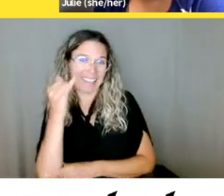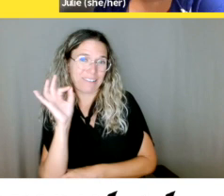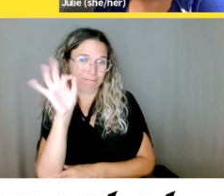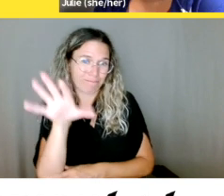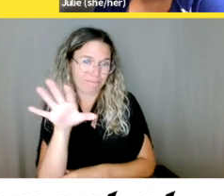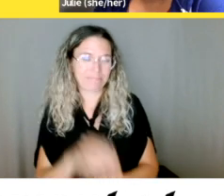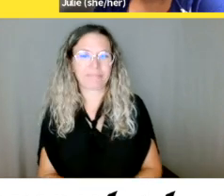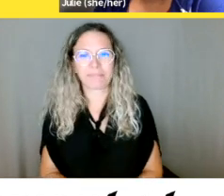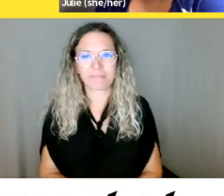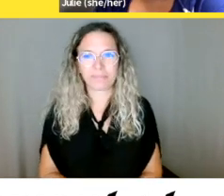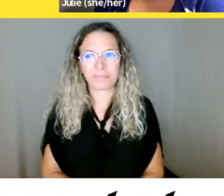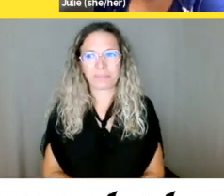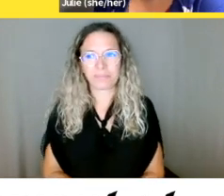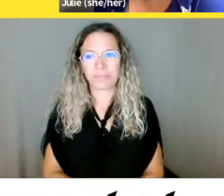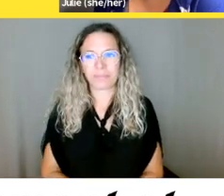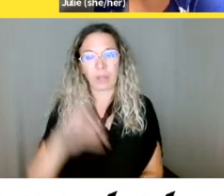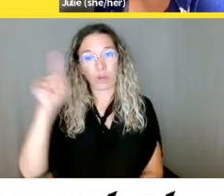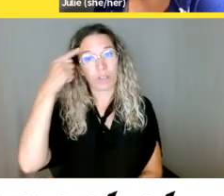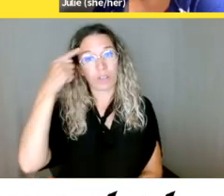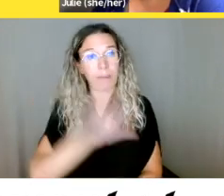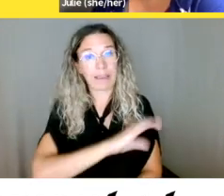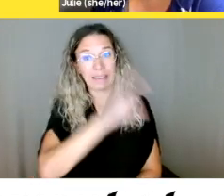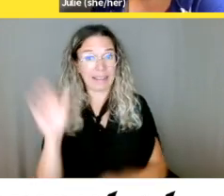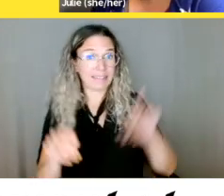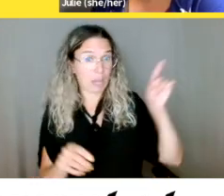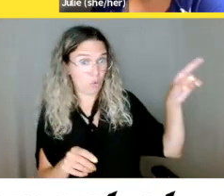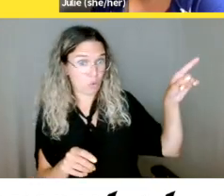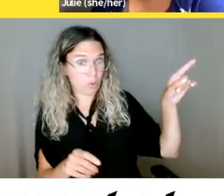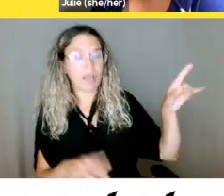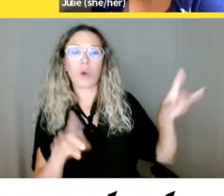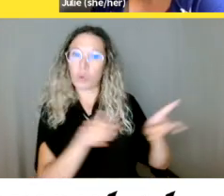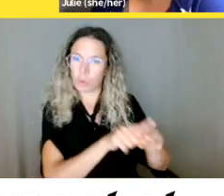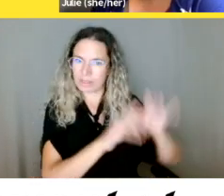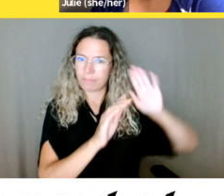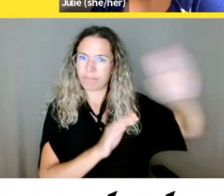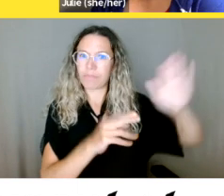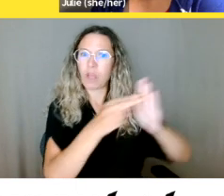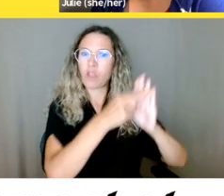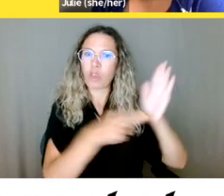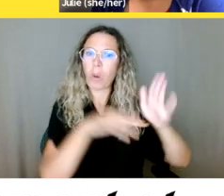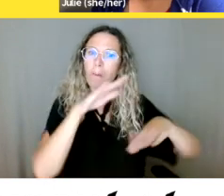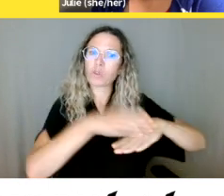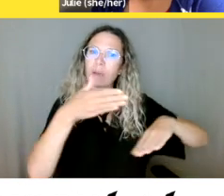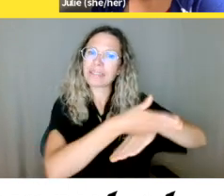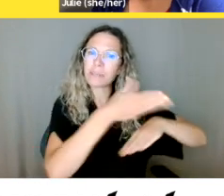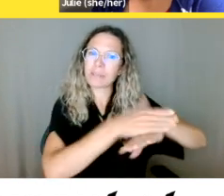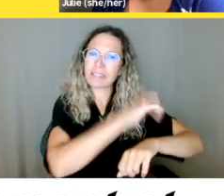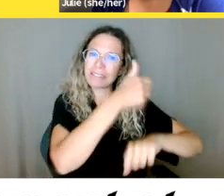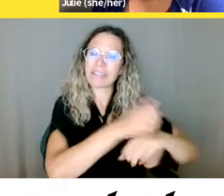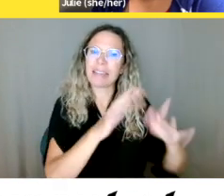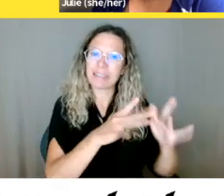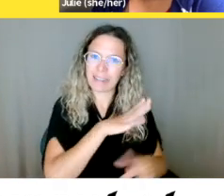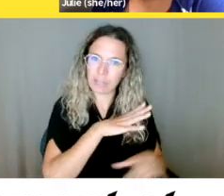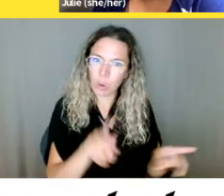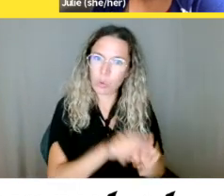norme sur l'accessibilité des sites Web qui fait en sorte que ces sites Web sont censés être accessibles aux